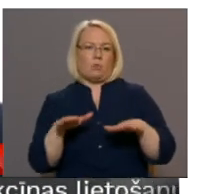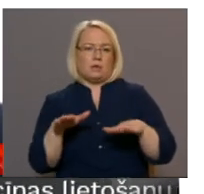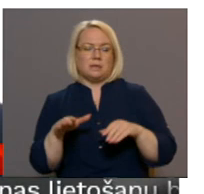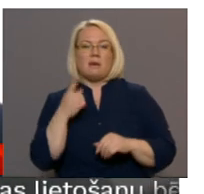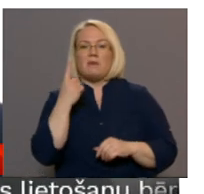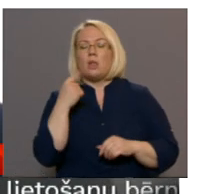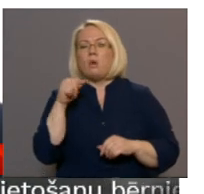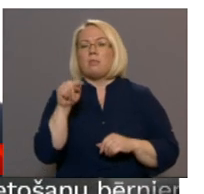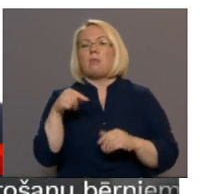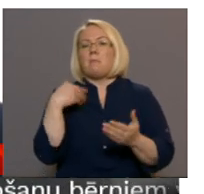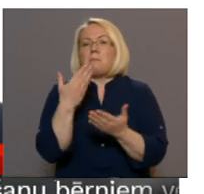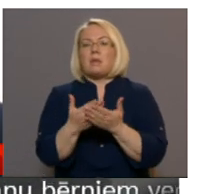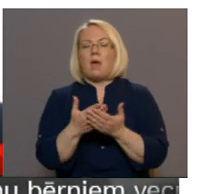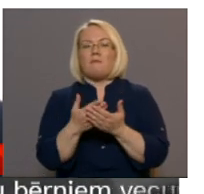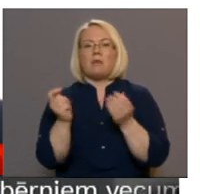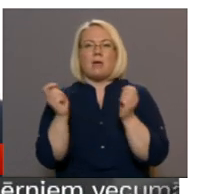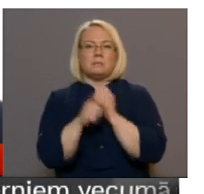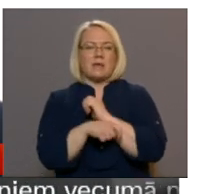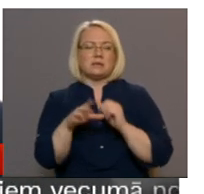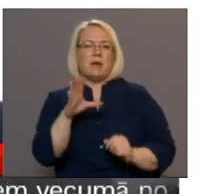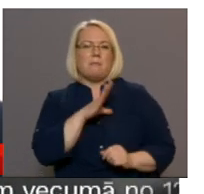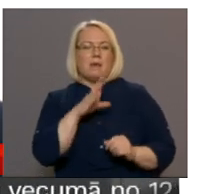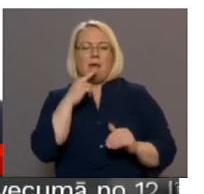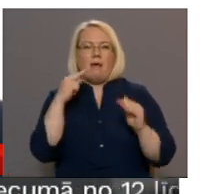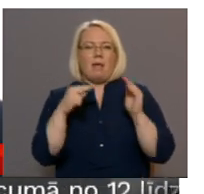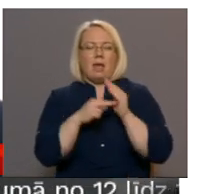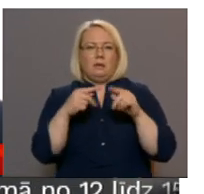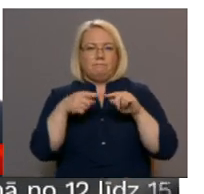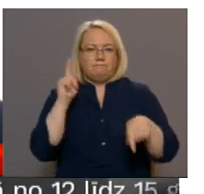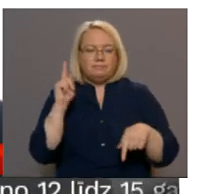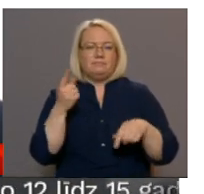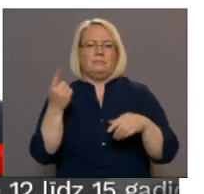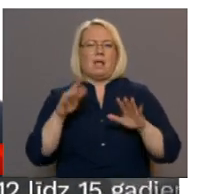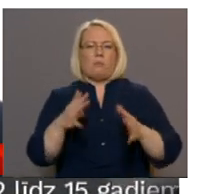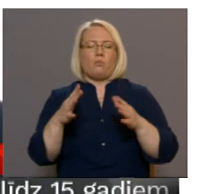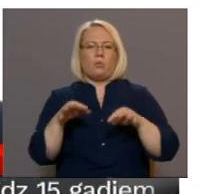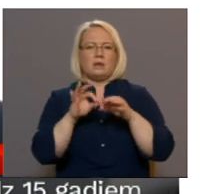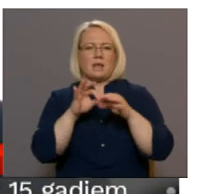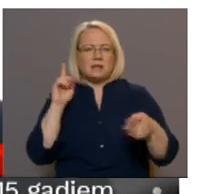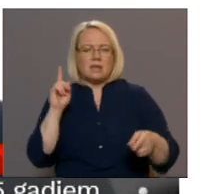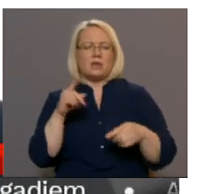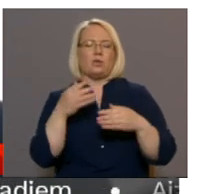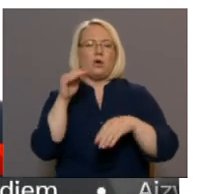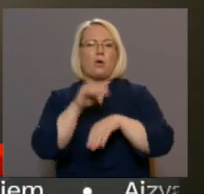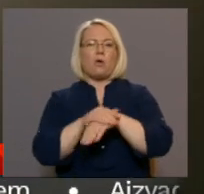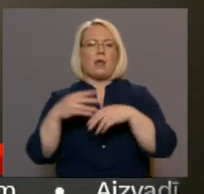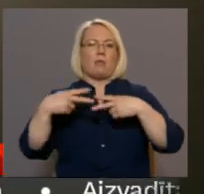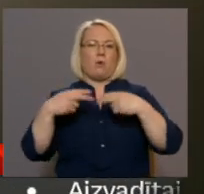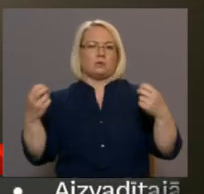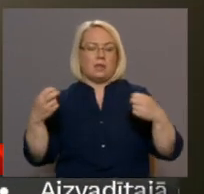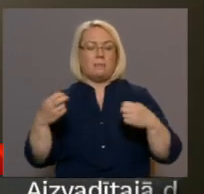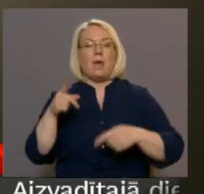Viena no tādām piedāvātajām sankcijām bija elektroenerģijas atslēgšana, apkursa atslēgšana konkrētajām hostelim.